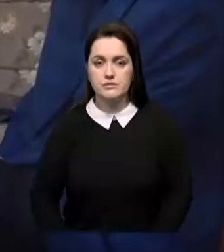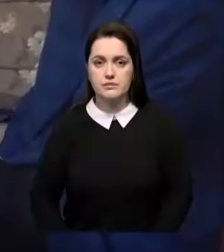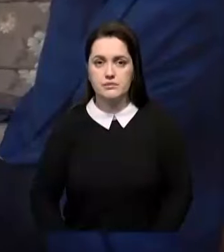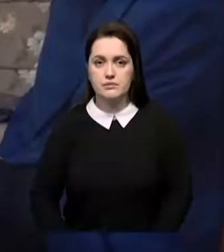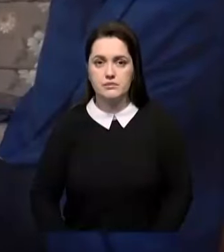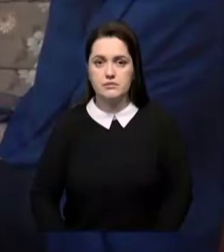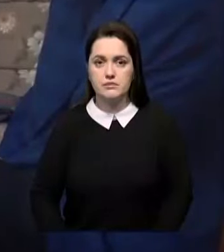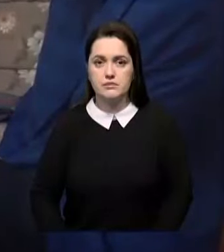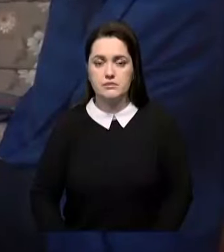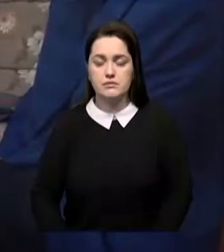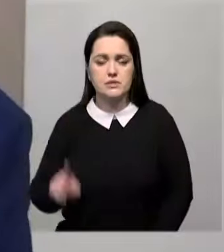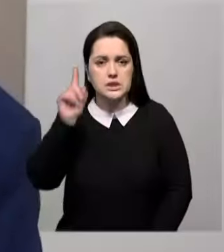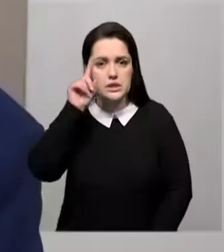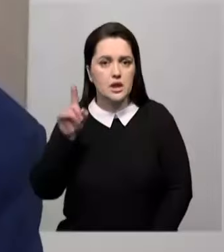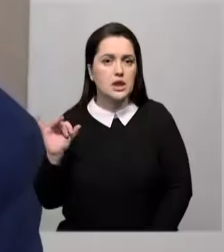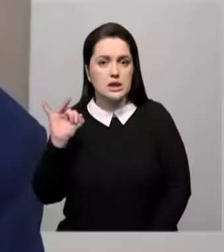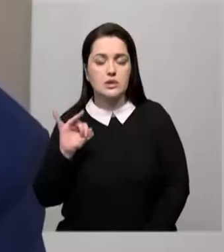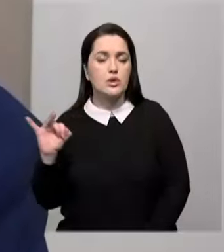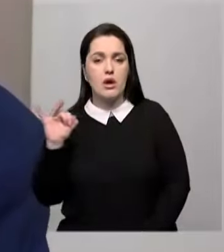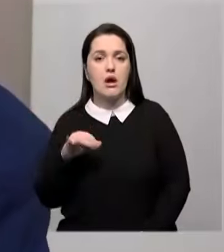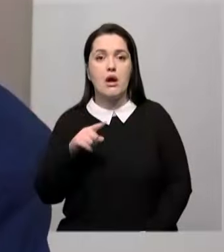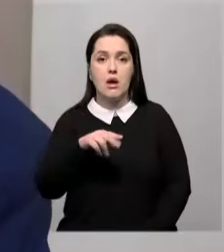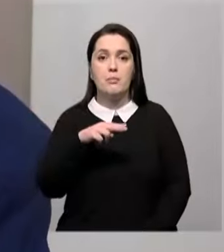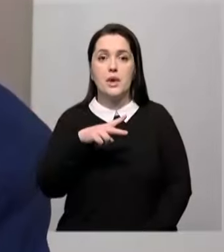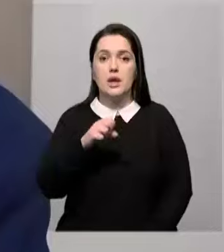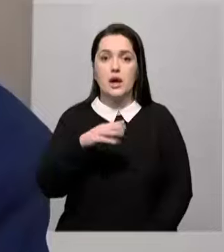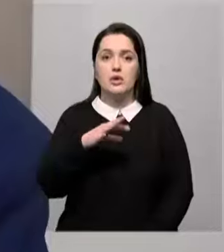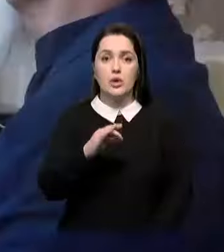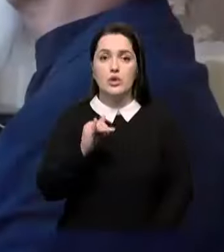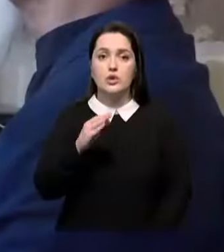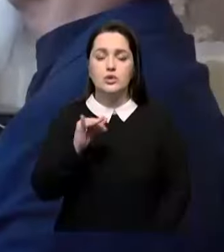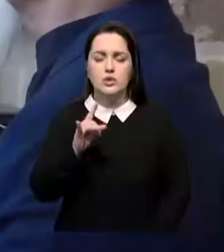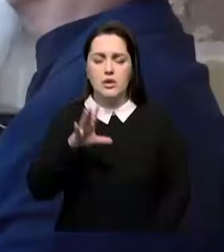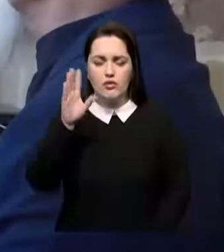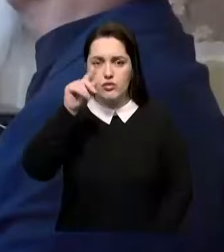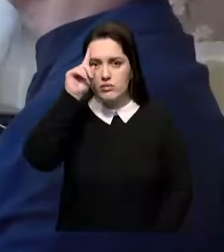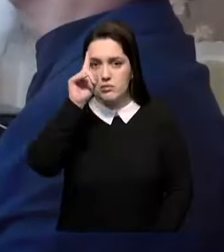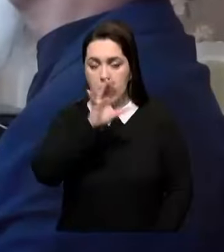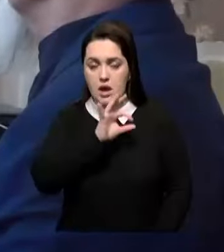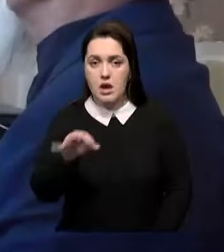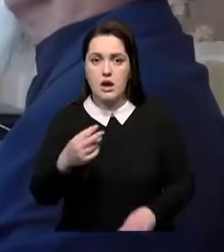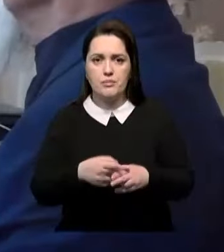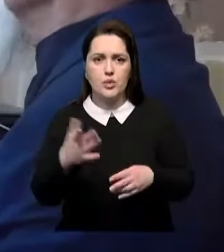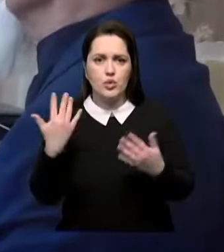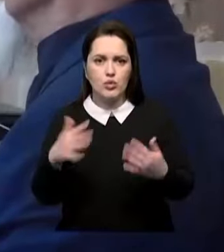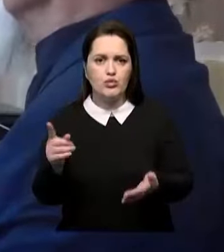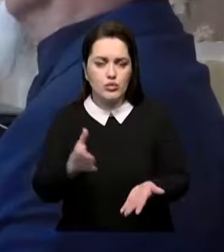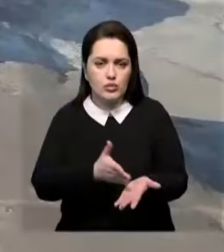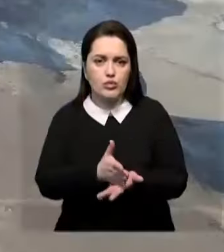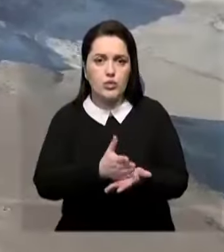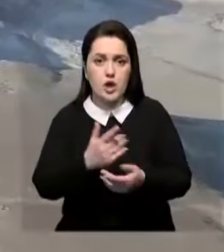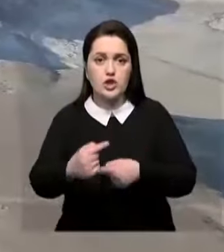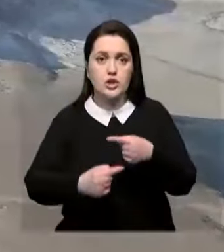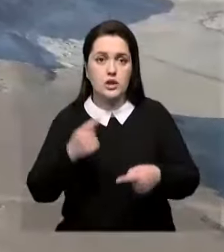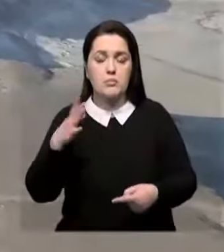Известный краевед Алкажан Едельхан о плато Устюрт знает немало. По его словам, суровая местность стоит многовековую историю. Через плато